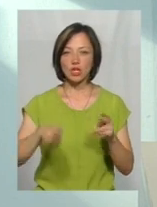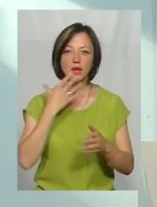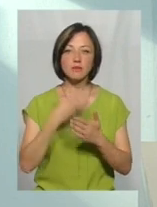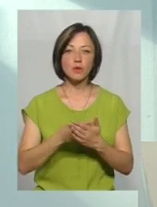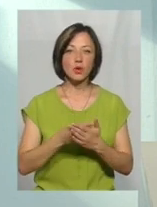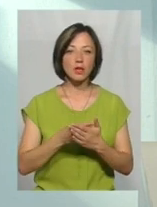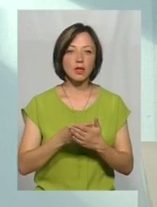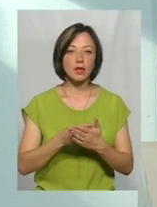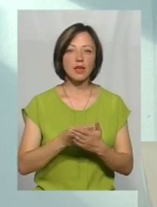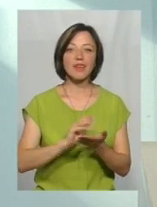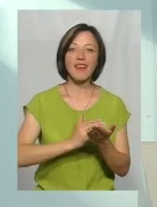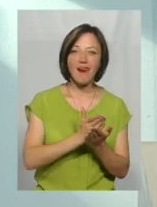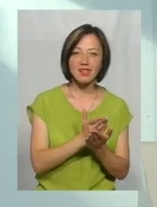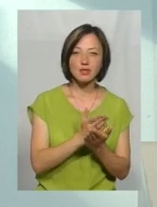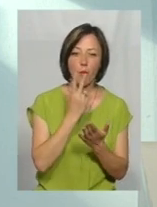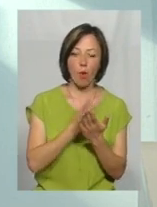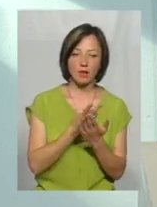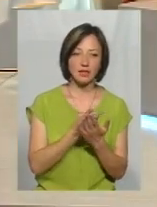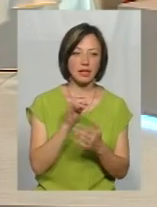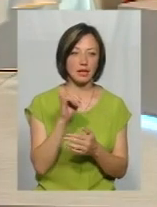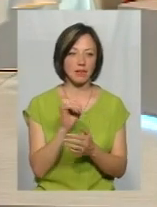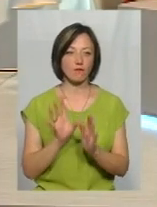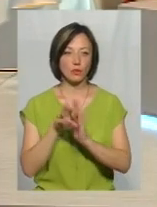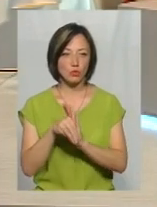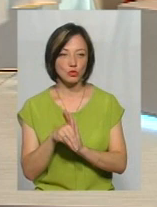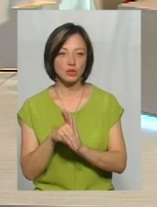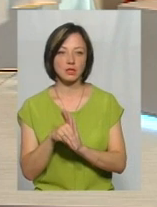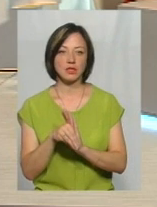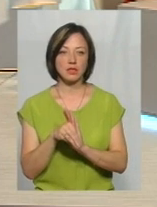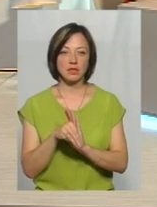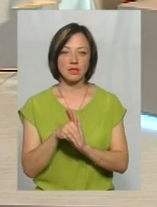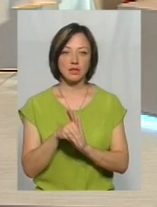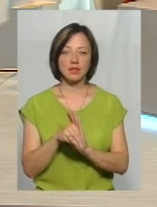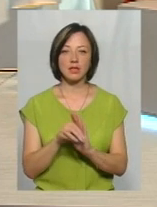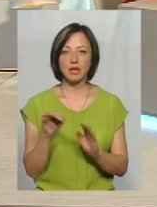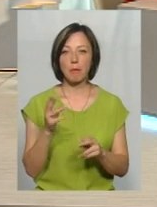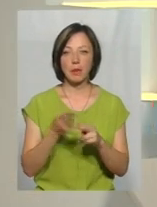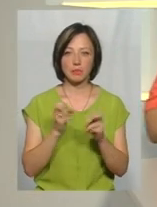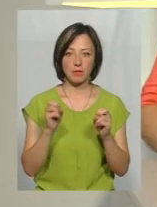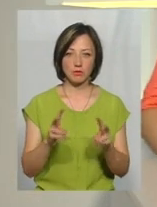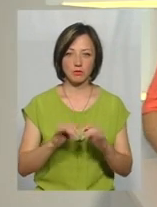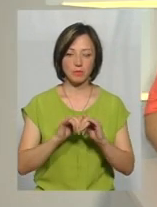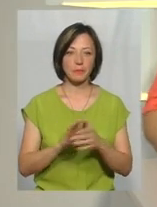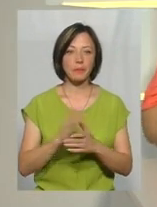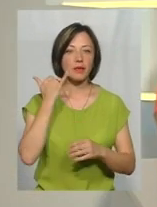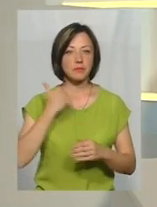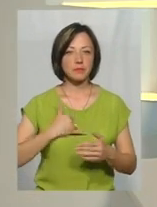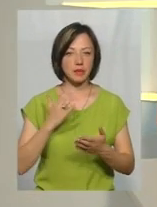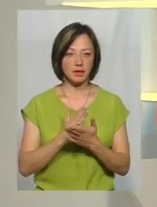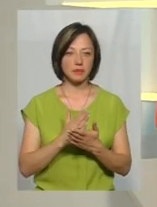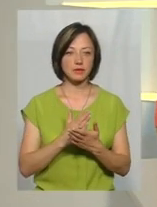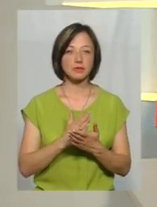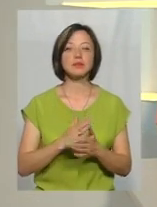якісні показники, і в тому числі засипляючі безпечність. І маємо телефонний дзвінок.